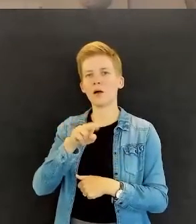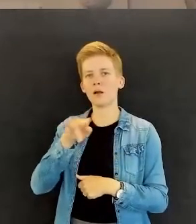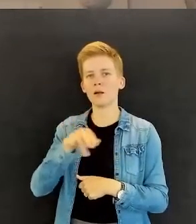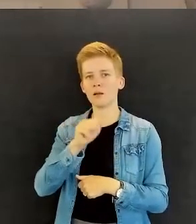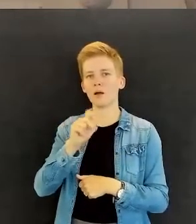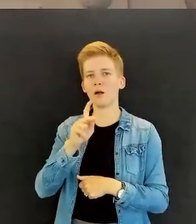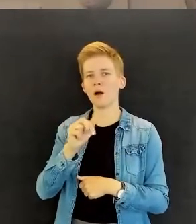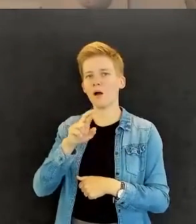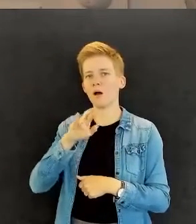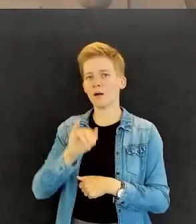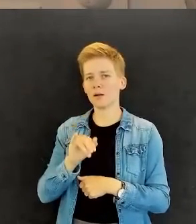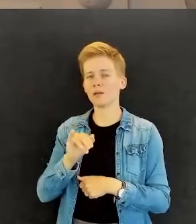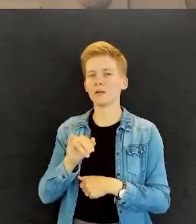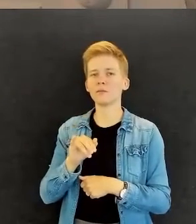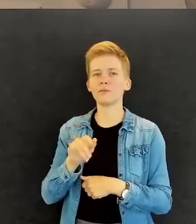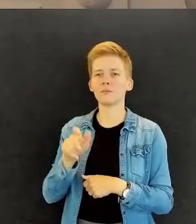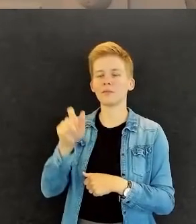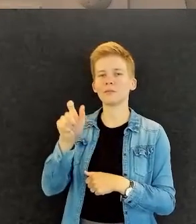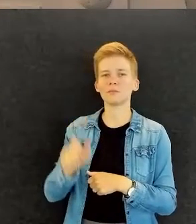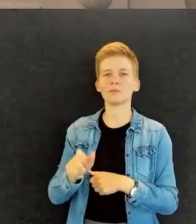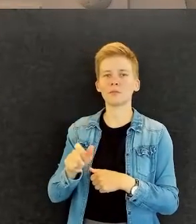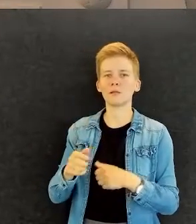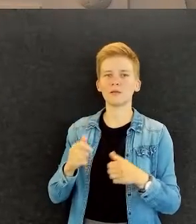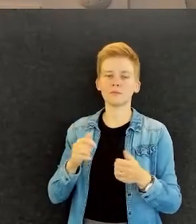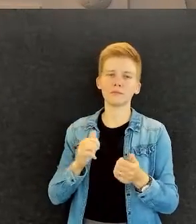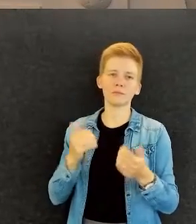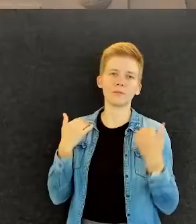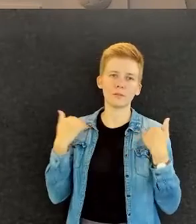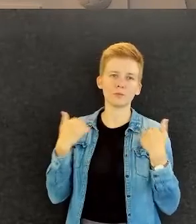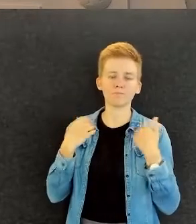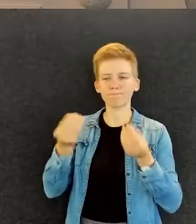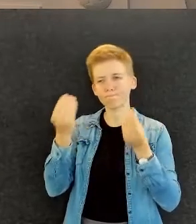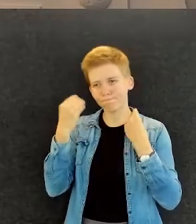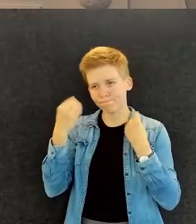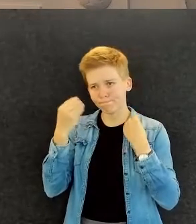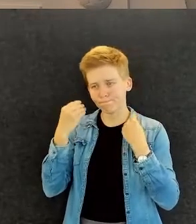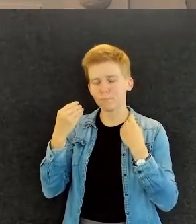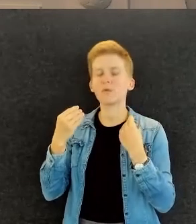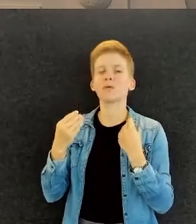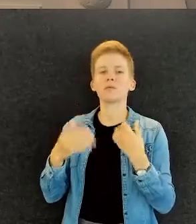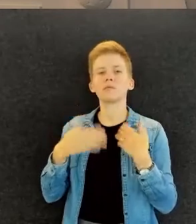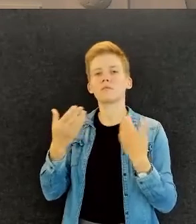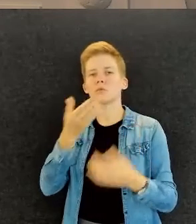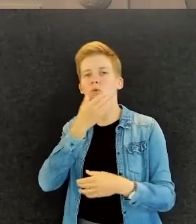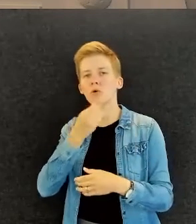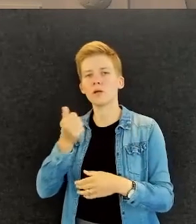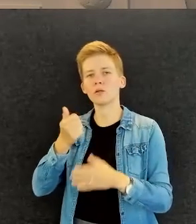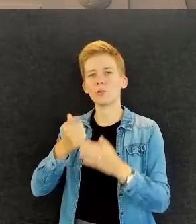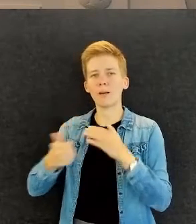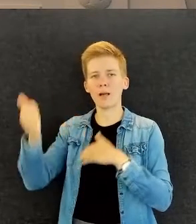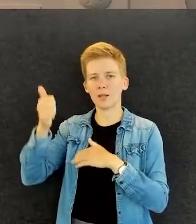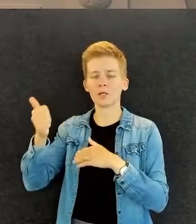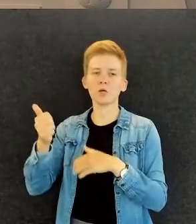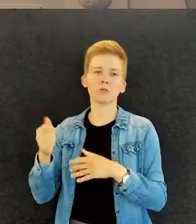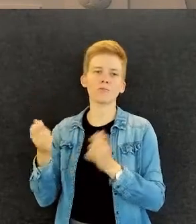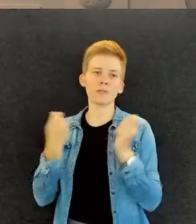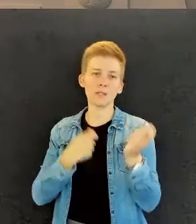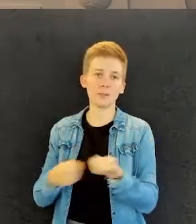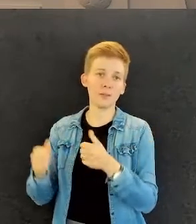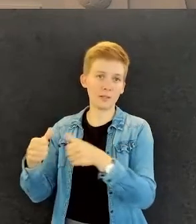Tanja opiskeli liikunnalla, valmistui sieltä ja oli sitten tosiaan nuorisopäällikkönä säbäliitossa töissä.